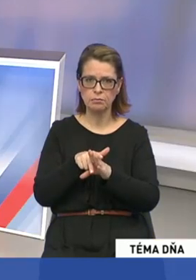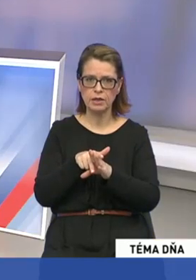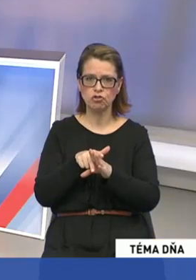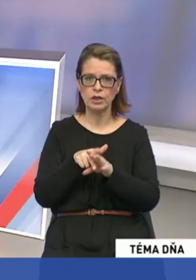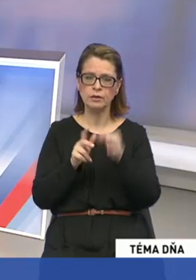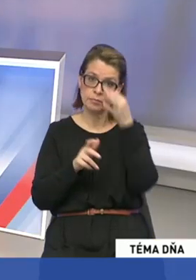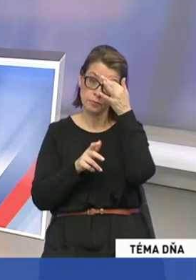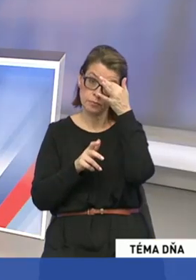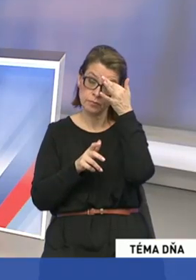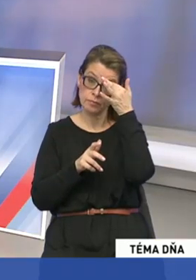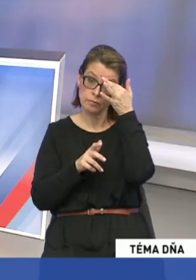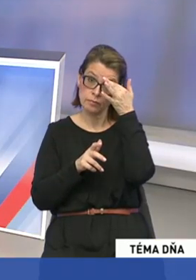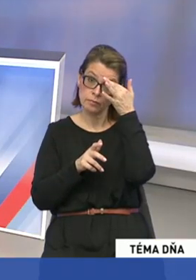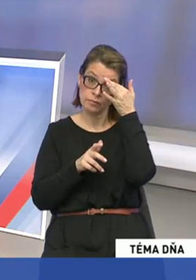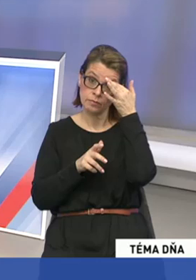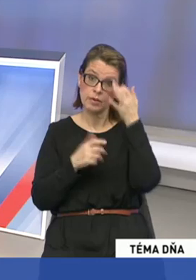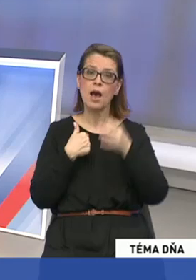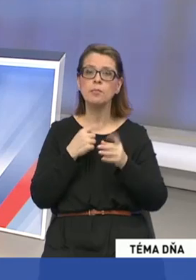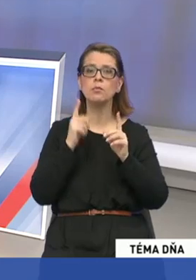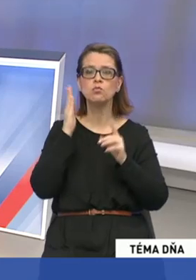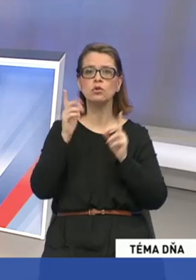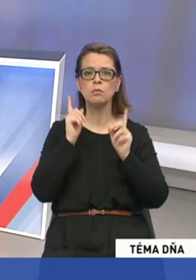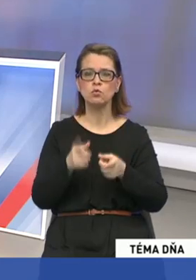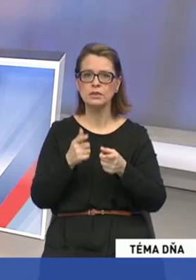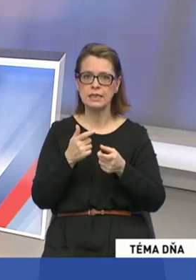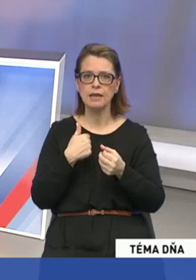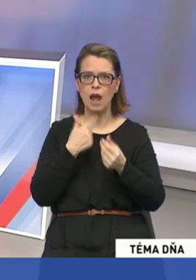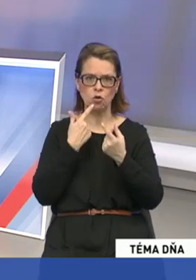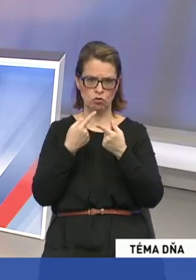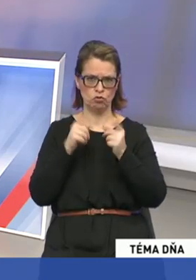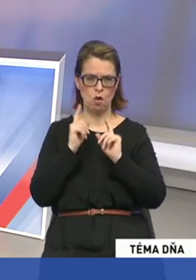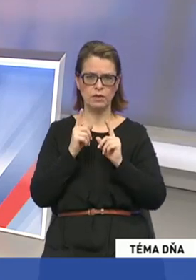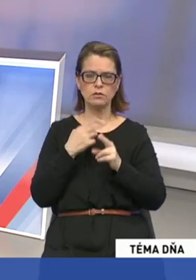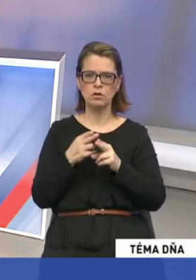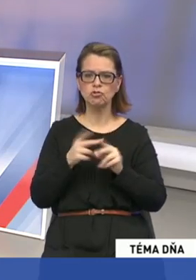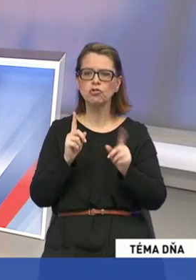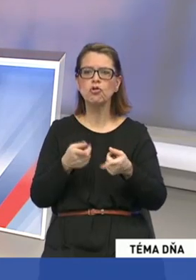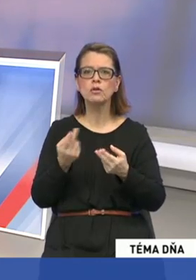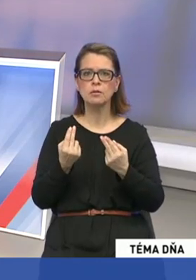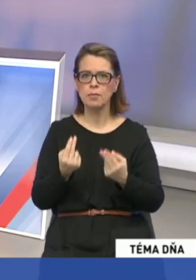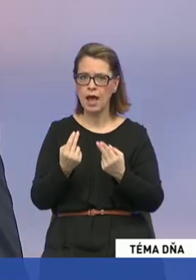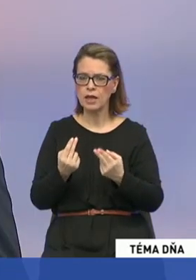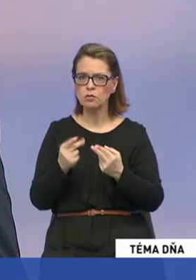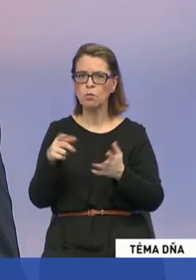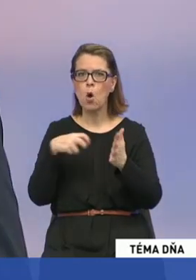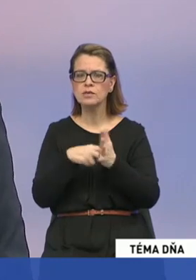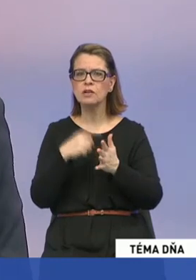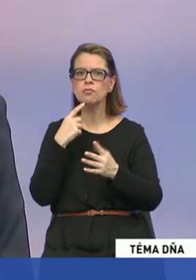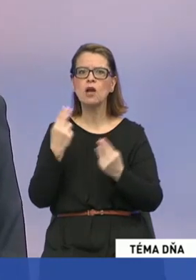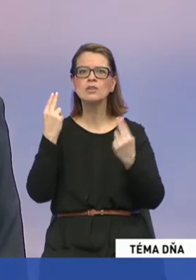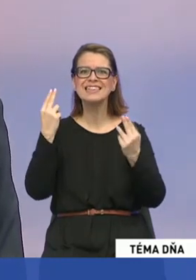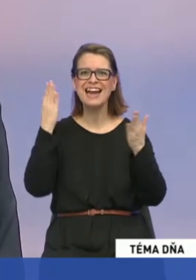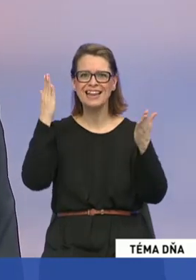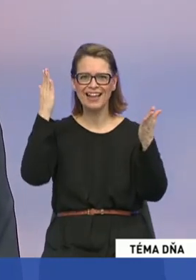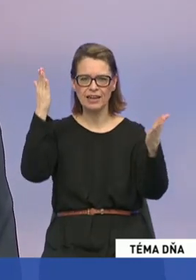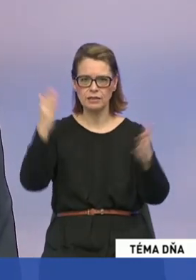aktívám. No a my budeme musieť ako Slovenská republika riešiť, čo s tým majetkom, ktorý by sme mohli označiť ako strategický v